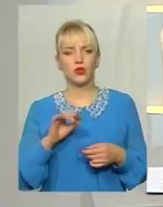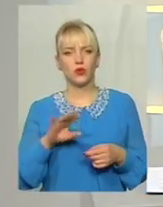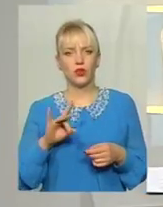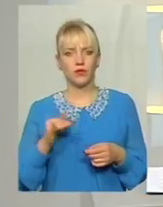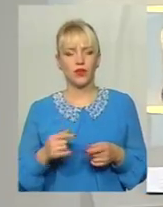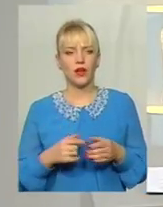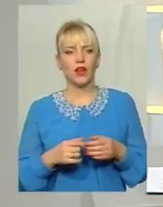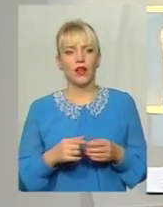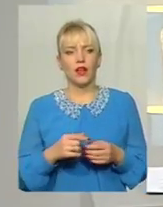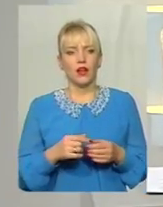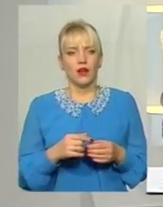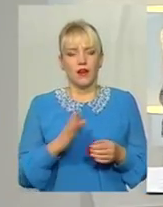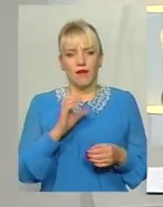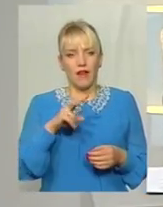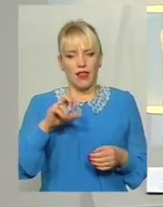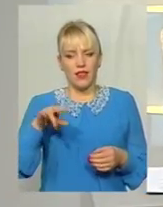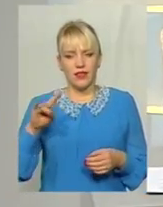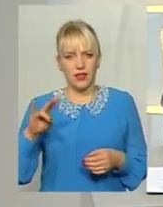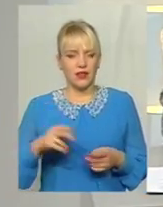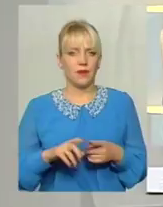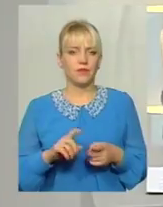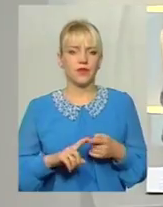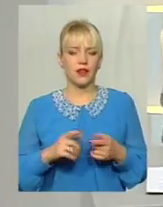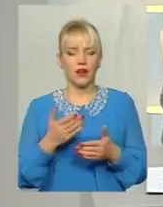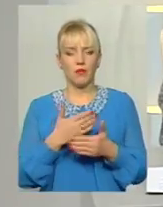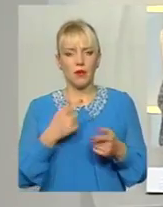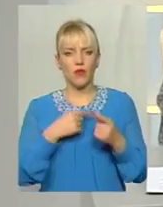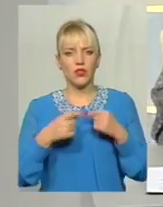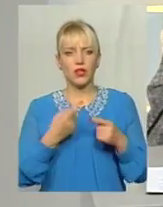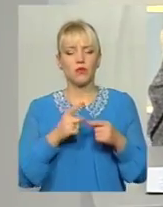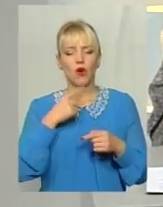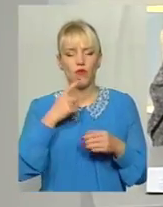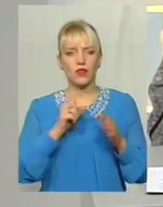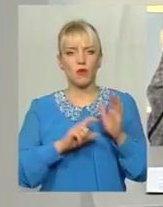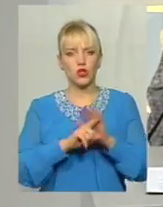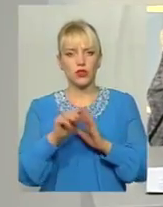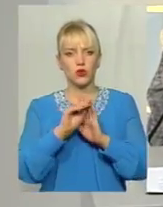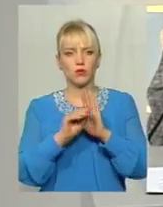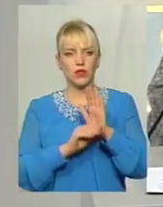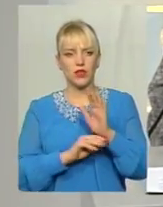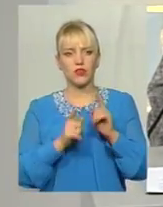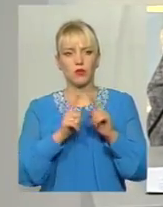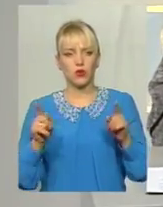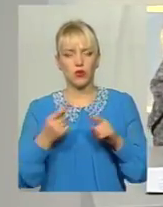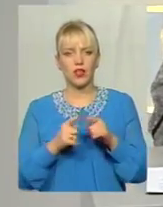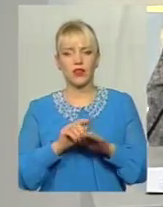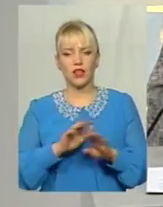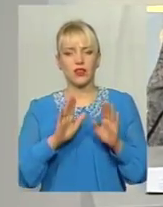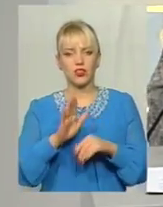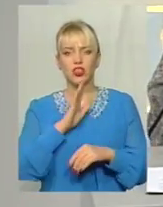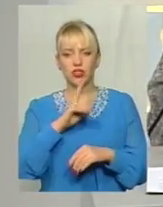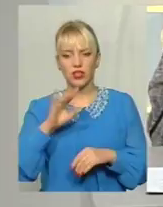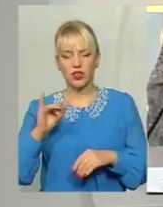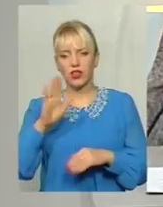Пане Валентине, повертаючись до насильства в родині, ми зазначали на початку передачі і продовжнеї, що не лише жінки, не лише